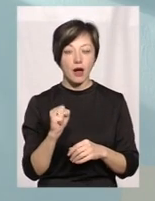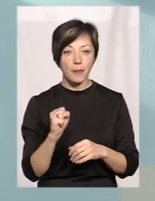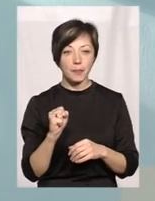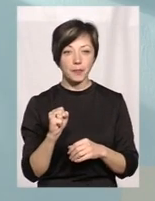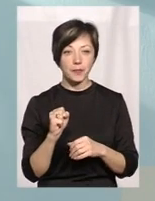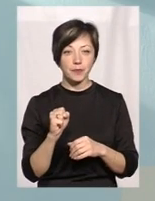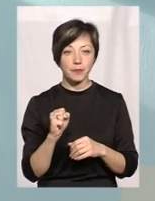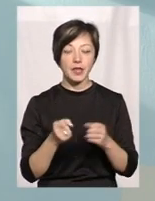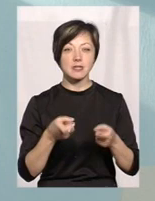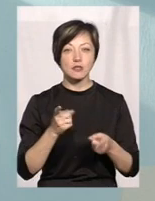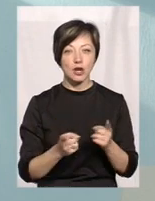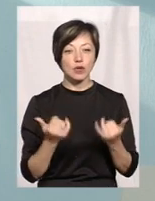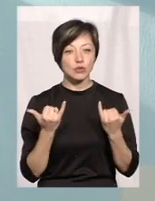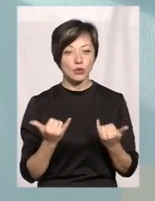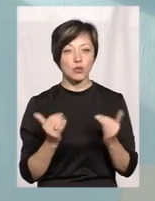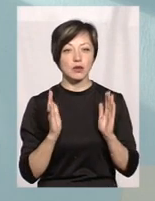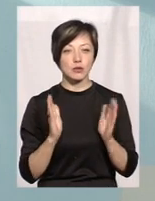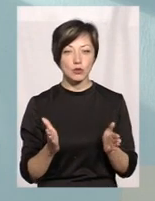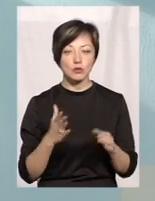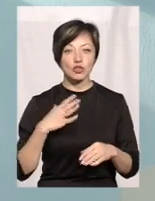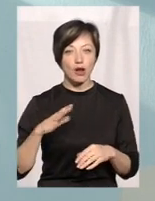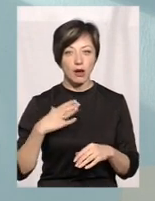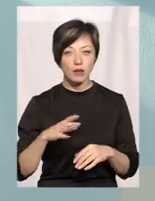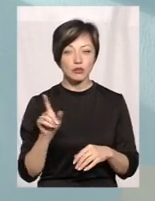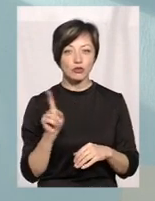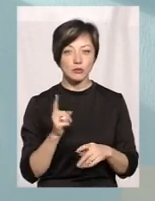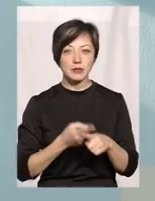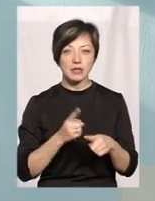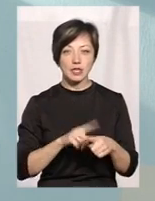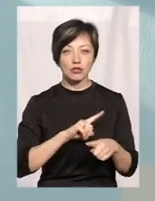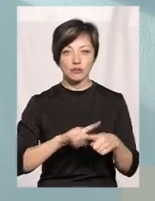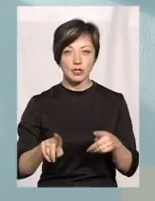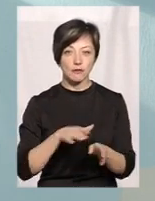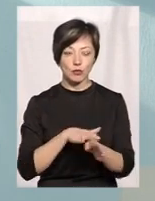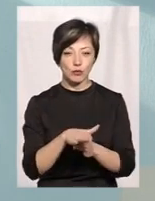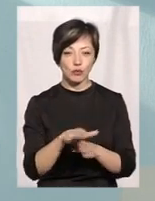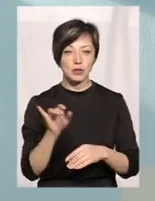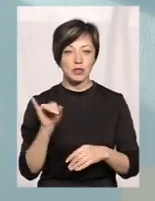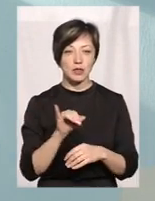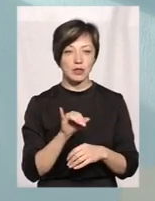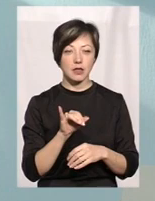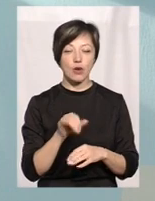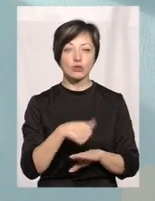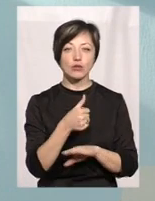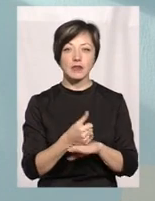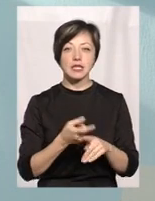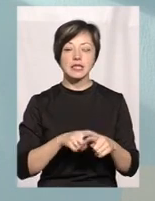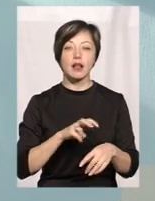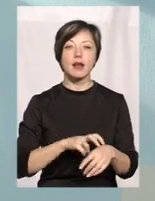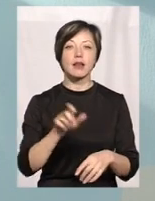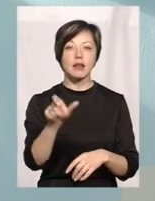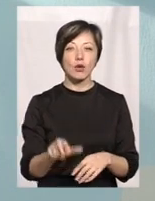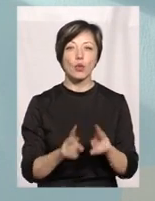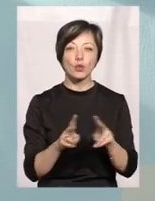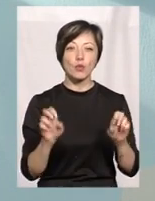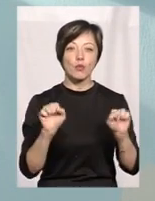звичайно, сьогодні будемо чекати, щоб це якнайшвидше відбулося і основне – це лікар, основне –